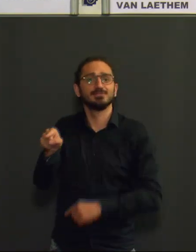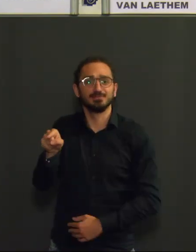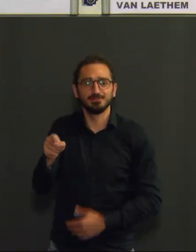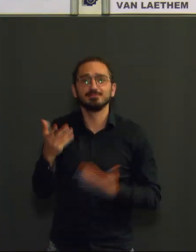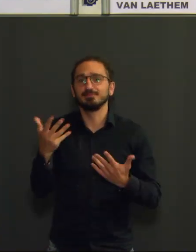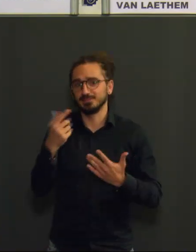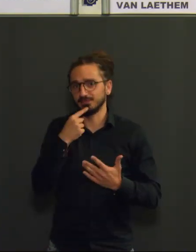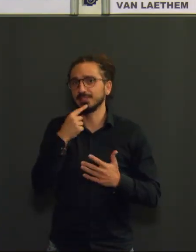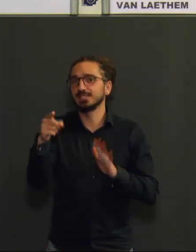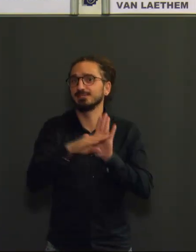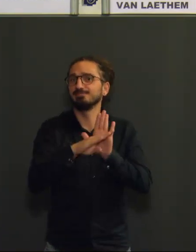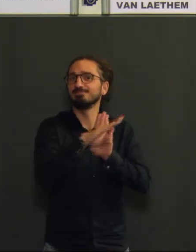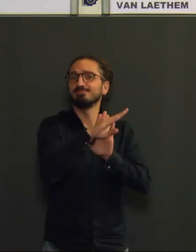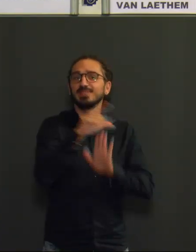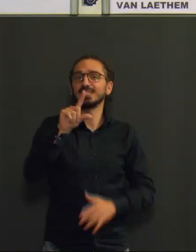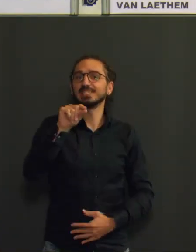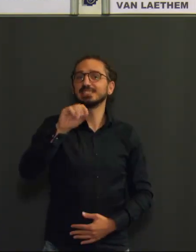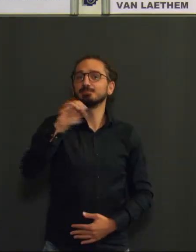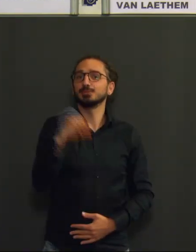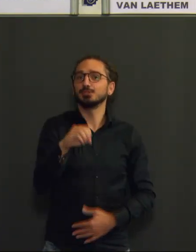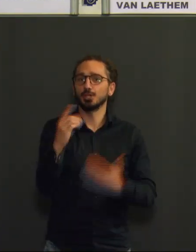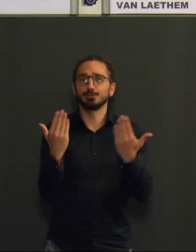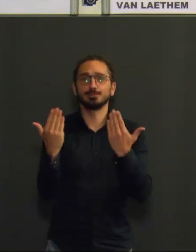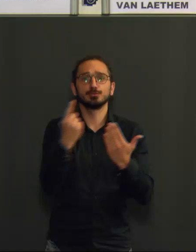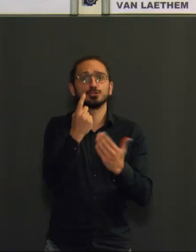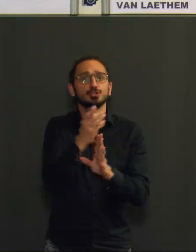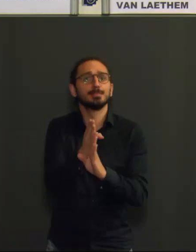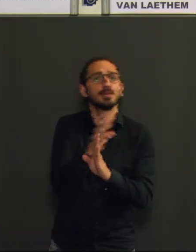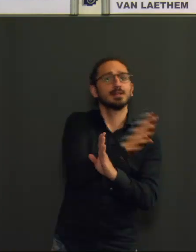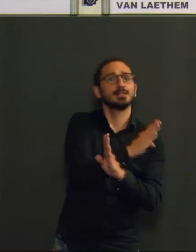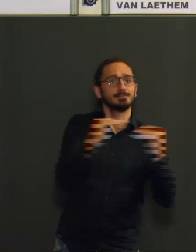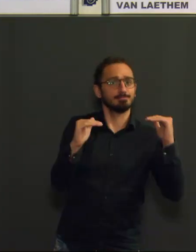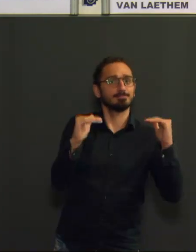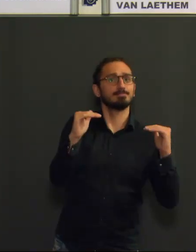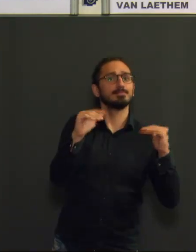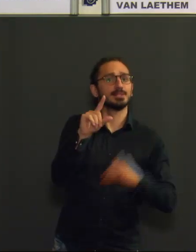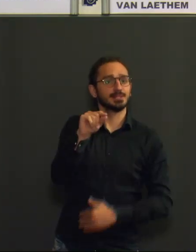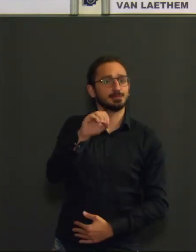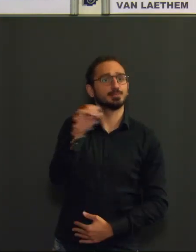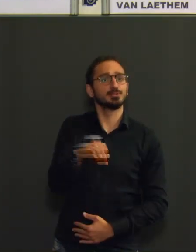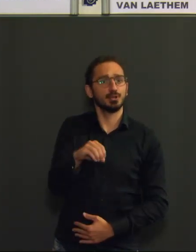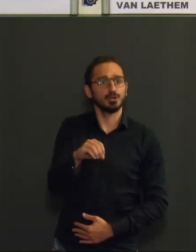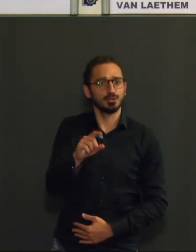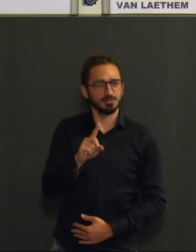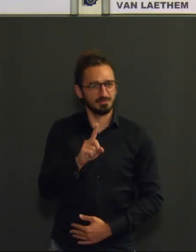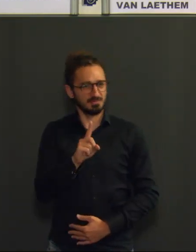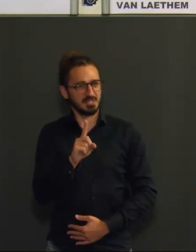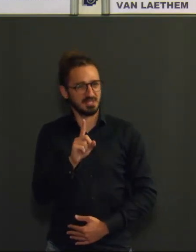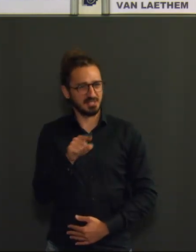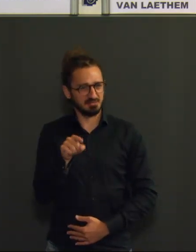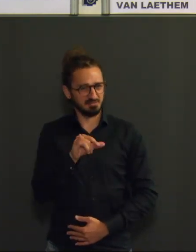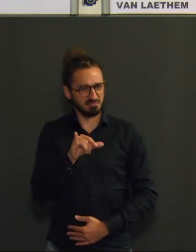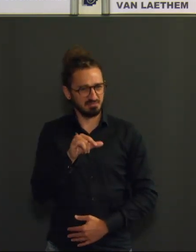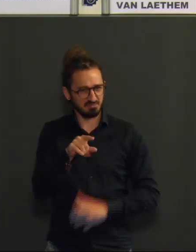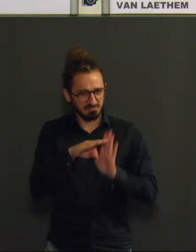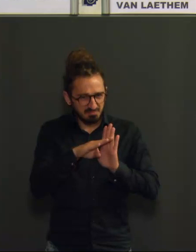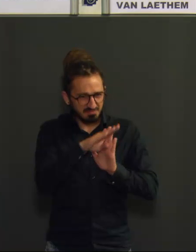% par rapport à la semaine précédente. Ceci ne veut pas dire, sur les chiffres qu'on vous donne aujourd'hui, que le problème de la contamination est en train